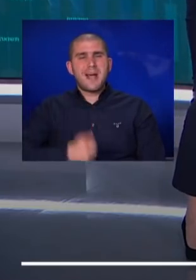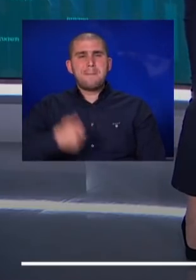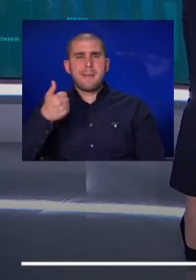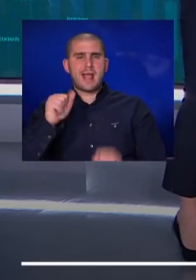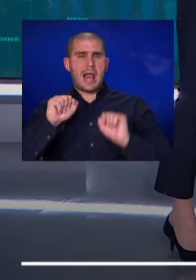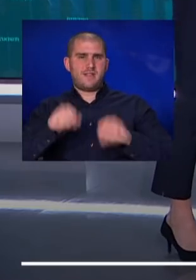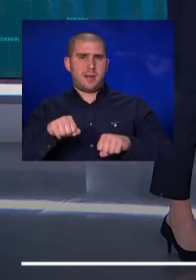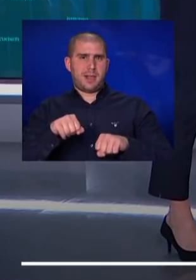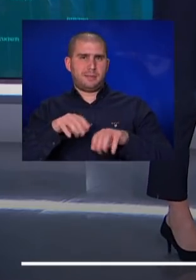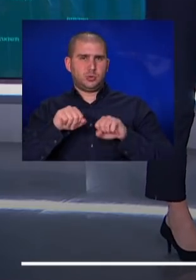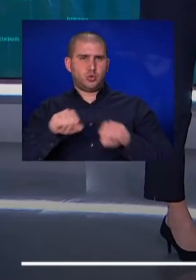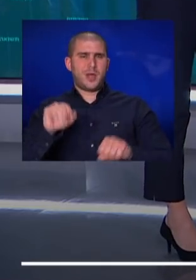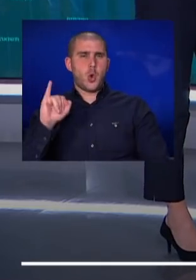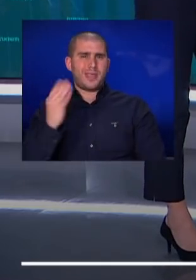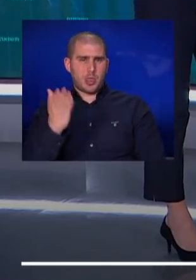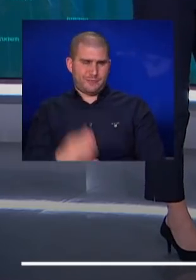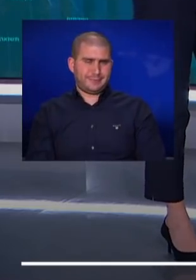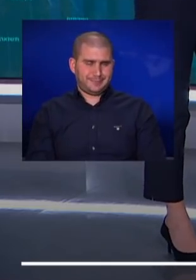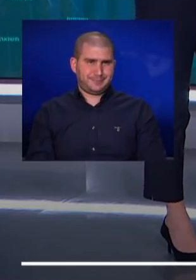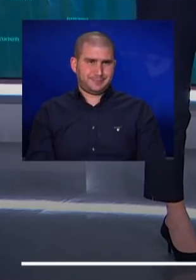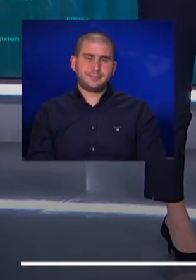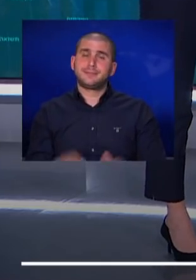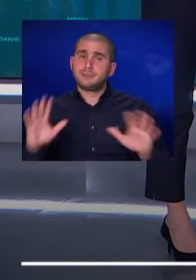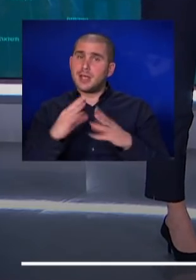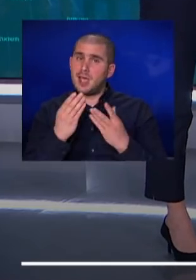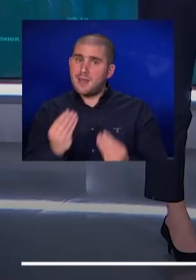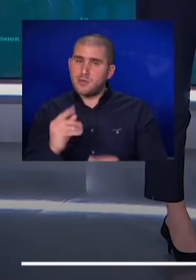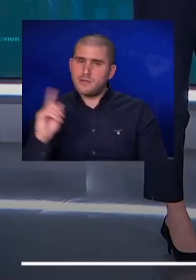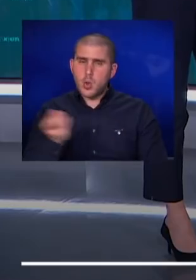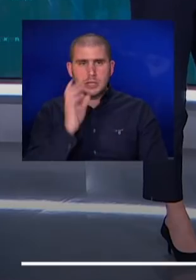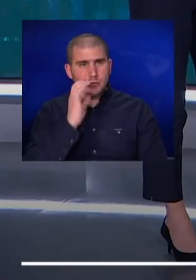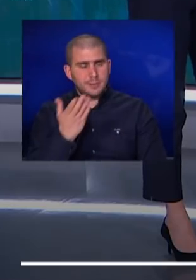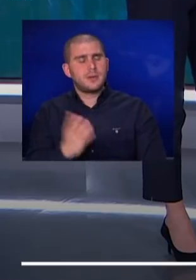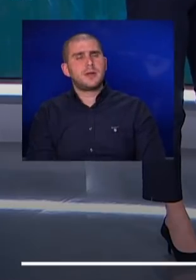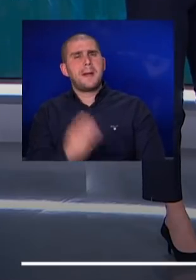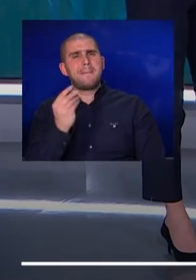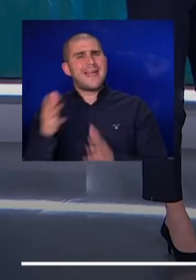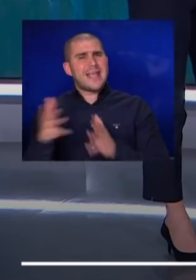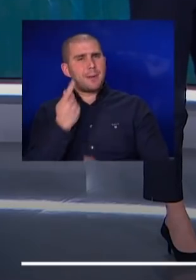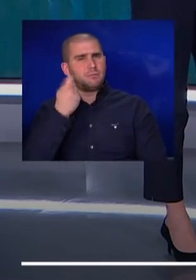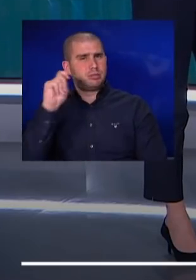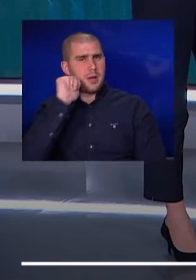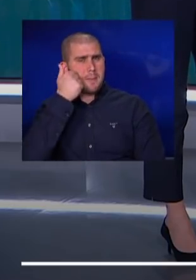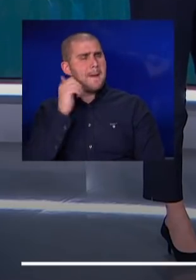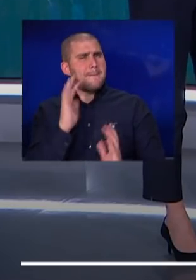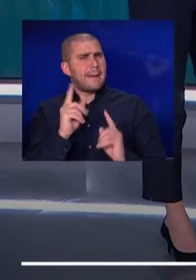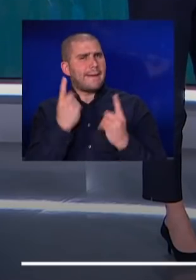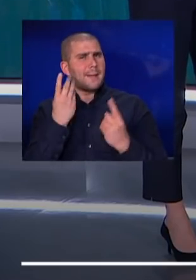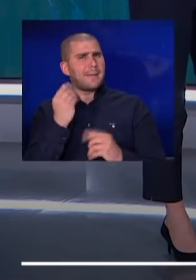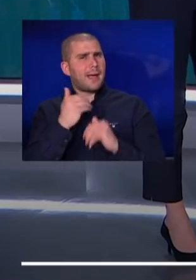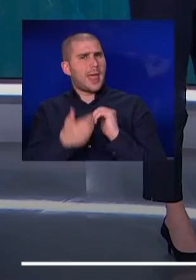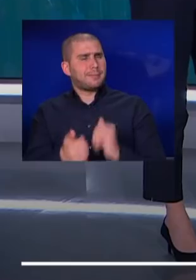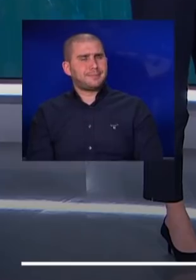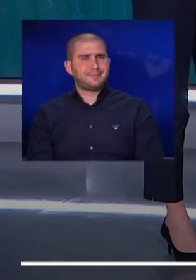ובעלים של רשת יוחננוב שלום איתן ערב טוב ליל לכל הצופים איתן, מחירי הכמח התייקרו מחר מה יהיה עם מחירי הלחם?